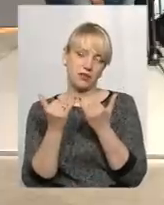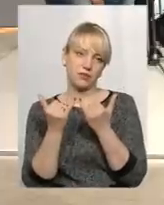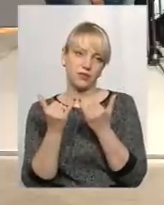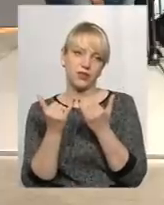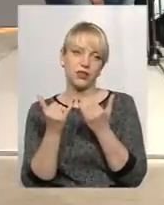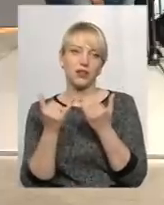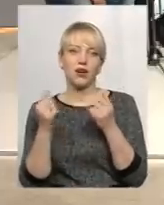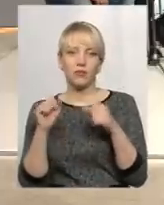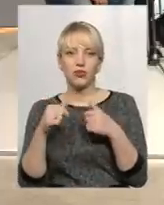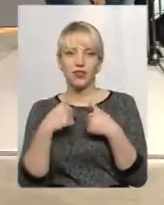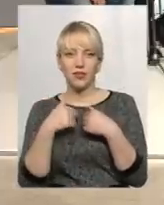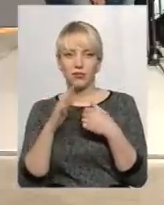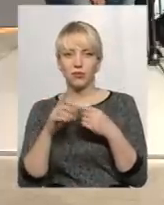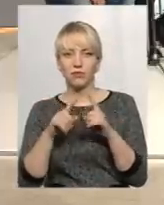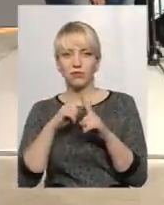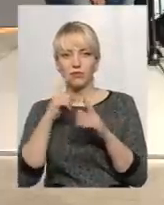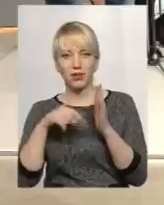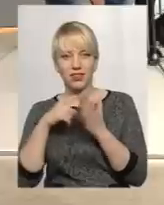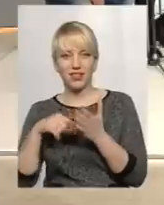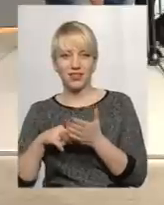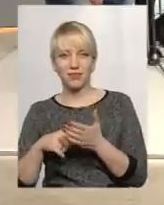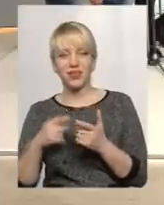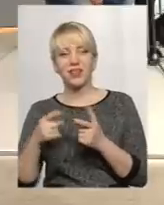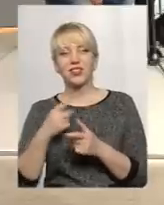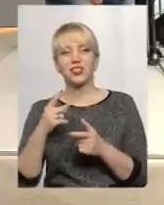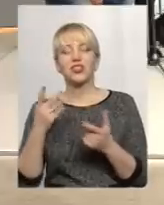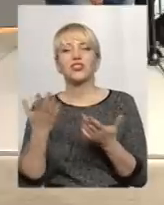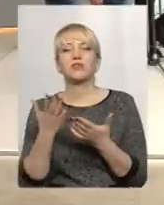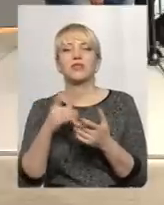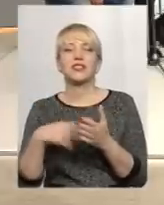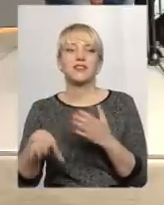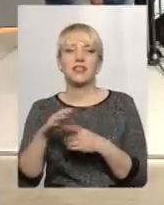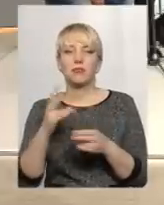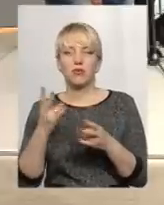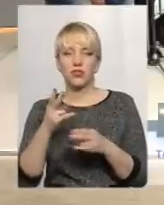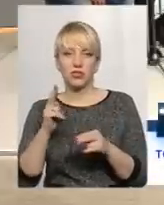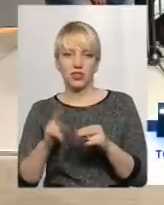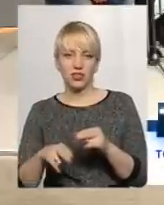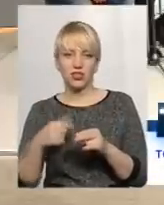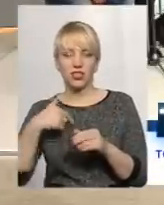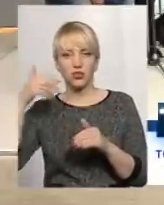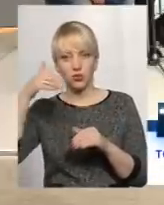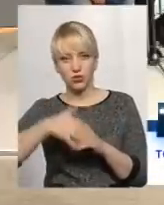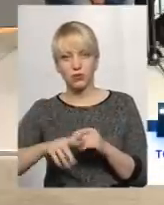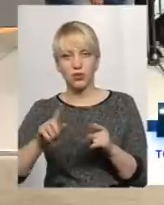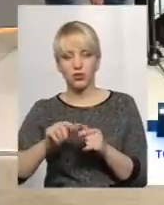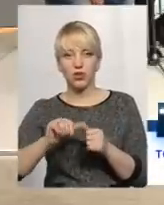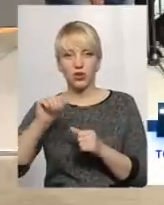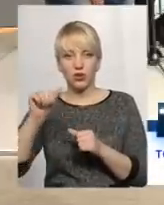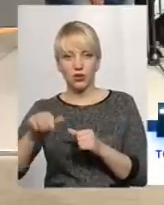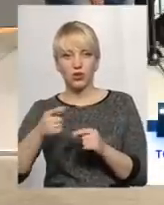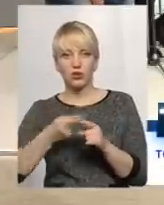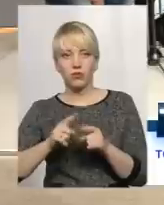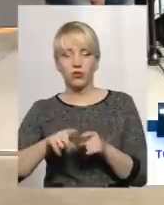Можна я буду задавати питання? Чим має все це закінчитися? Я зрозуміла, що окрім того, що